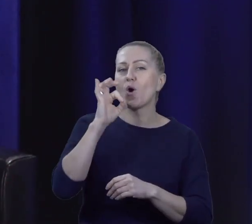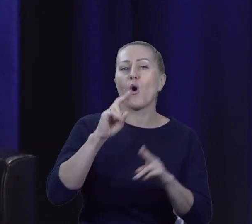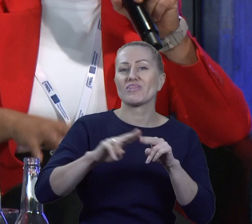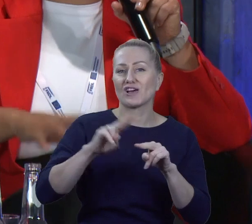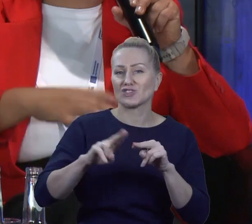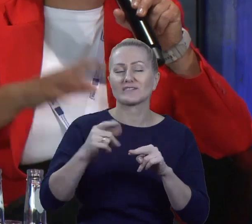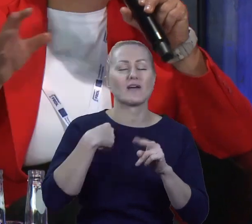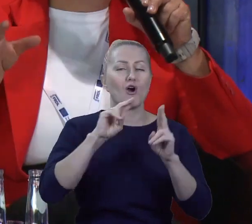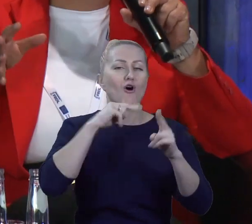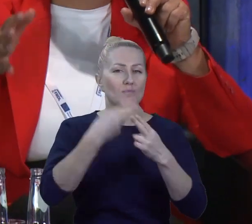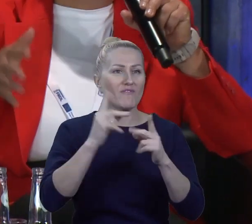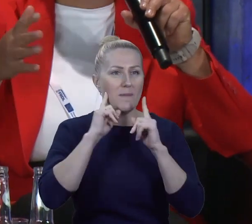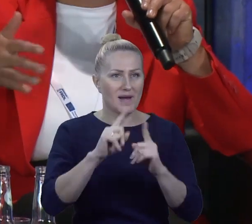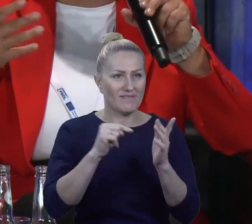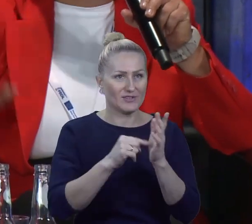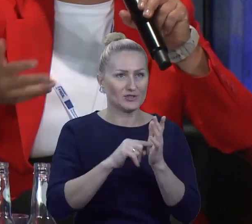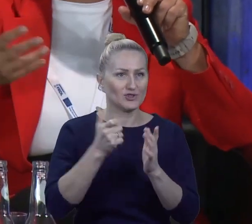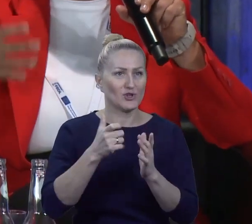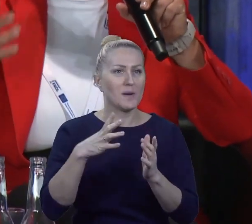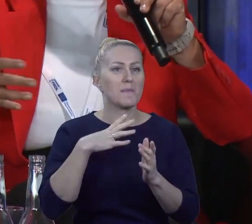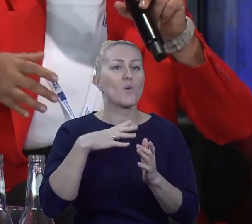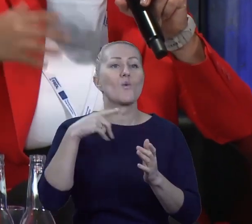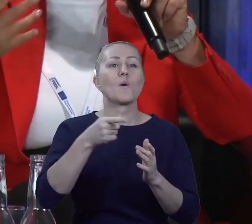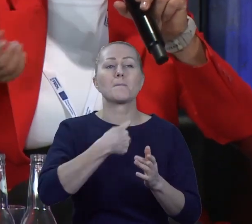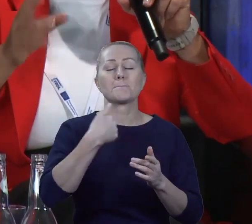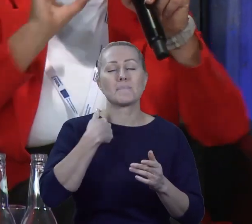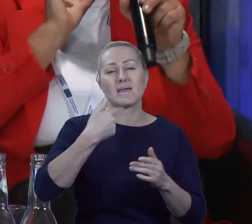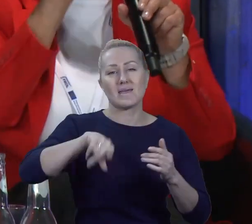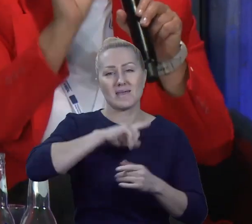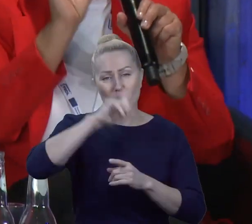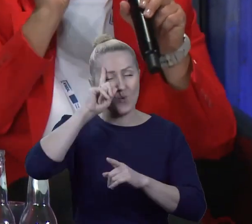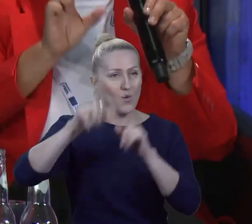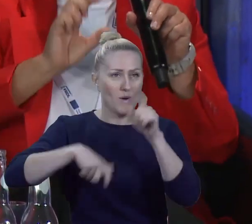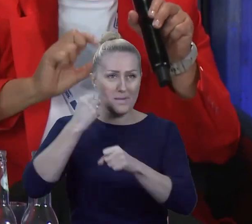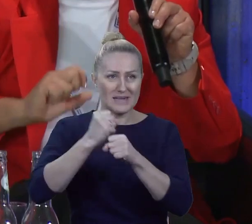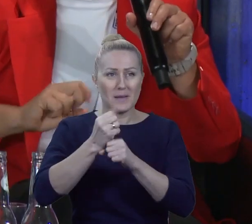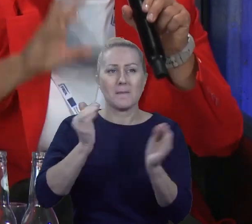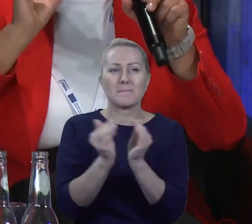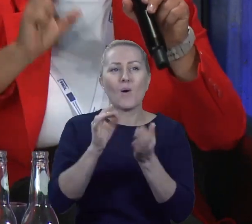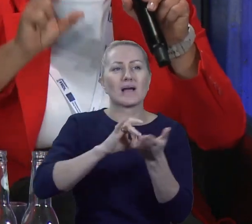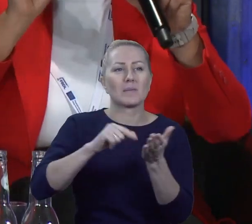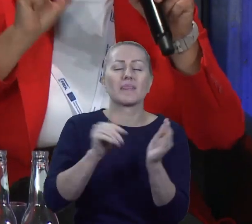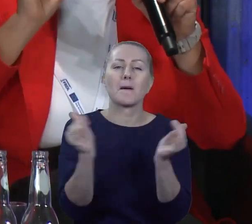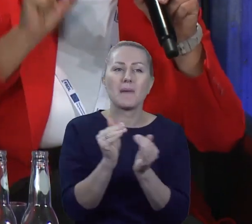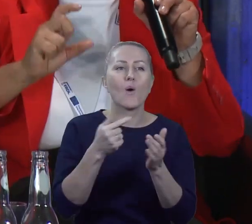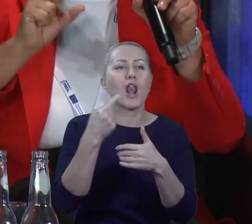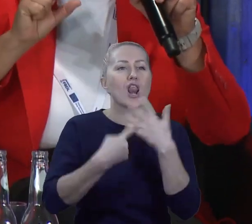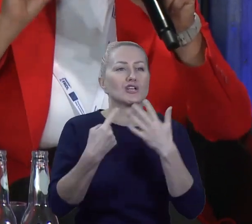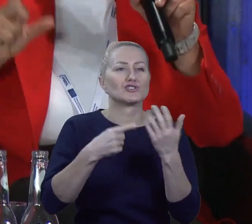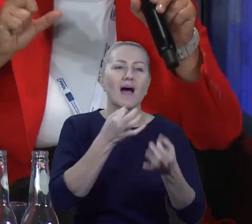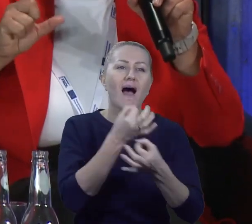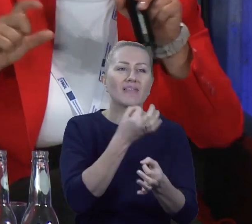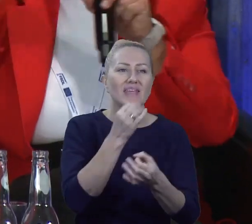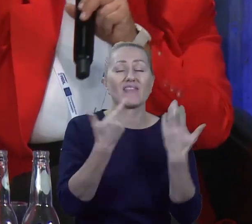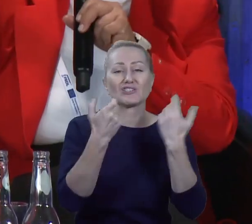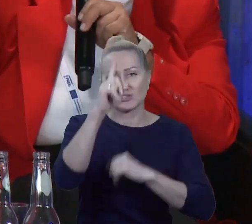na żywym materiale. Ja właśnie, moi pracownicy liczą ankietę, mówię, mała gmina, mała skala. 700 osób